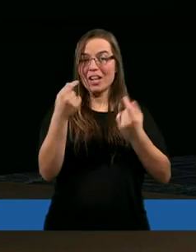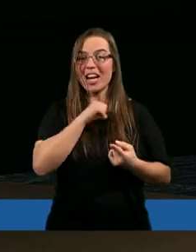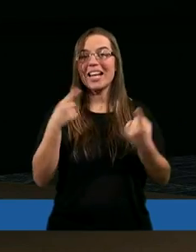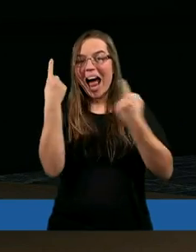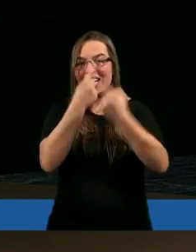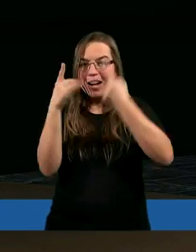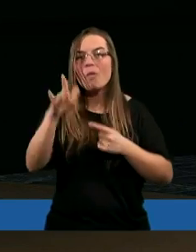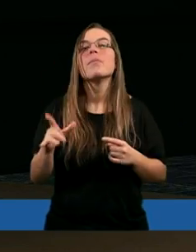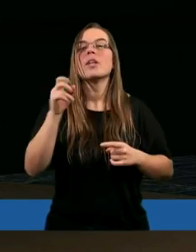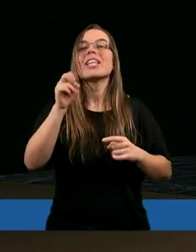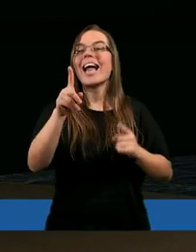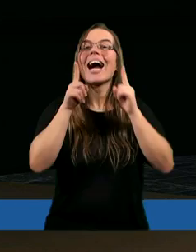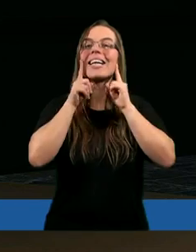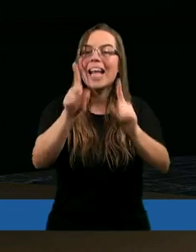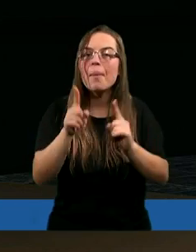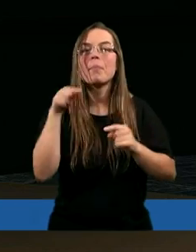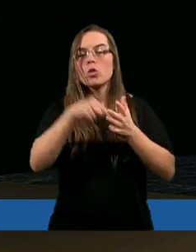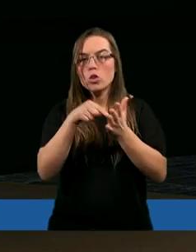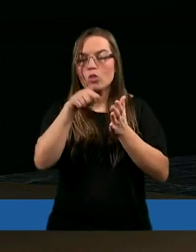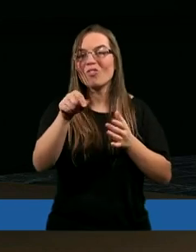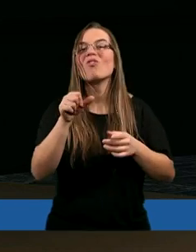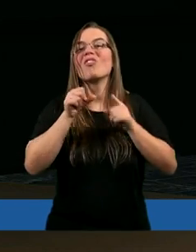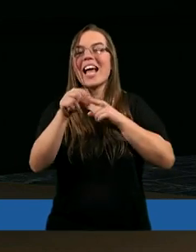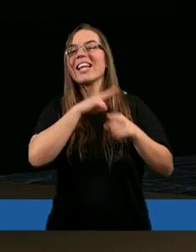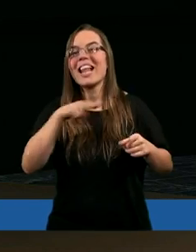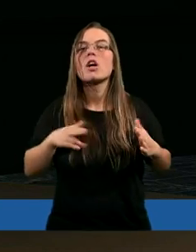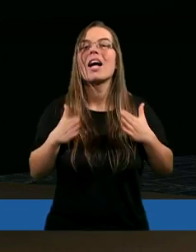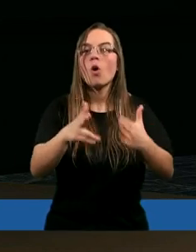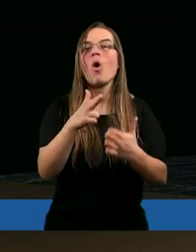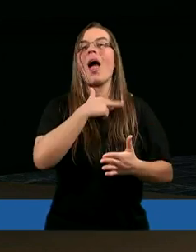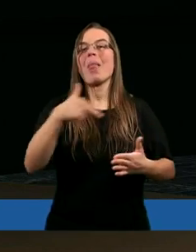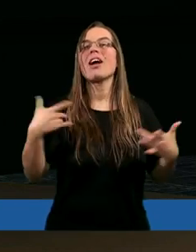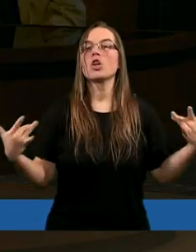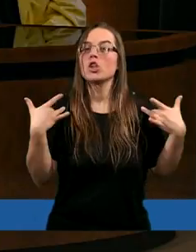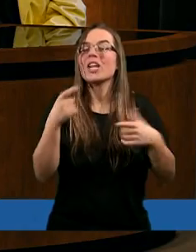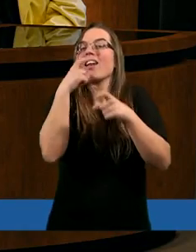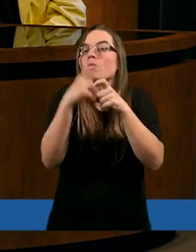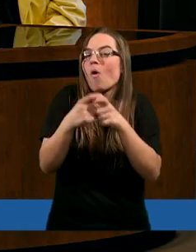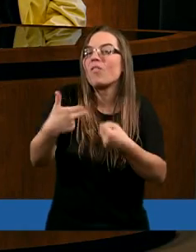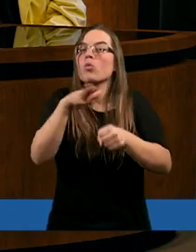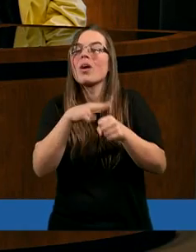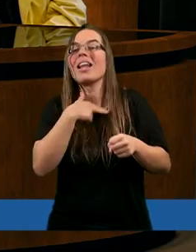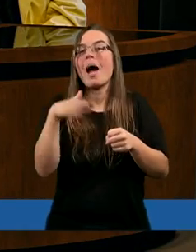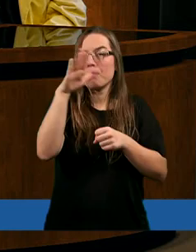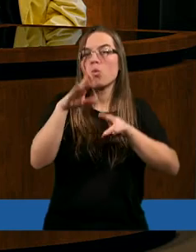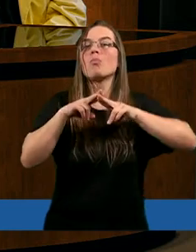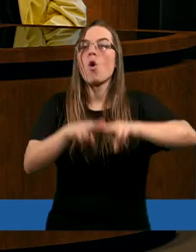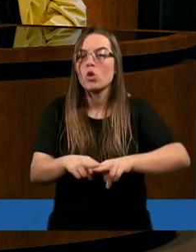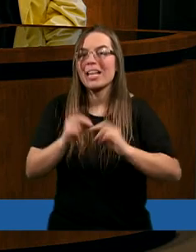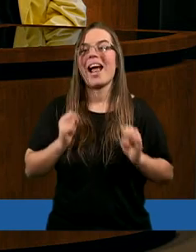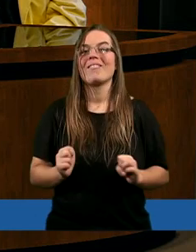tak naprawdę to jest nasza droga, to jest nasze życie, słowo, które Pan Bóg nam pozostawił